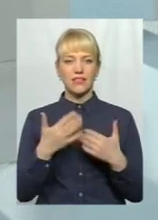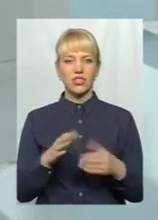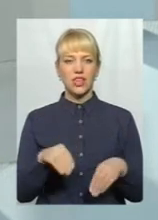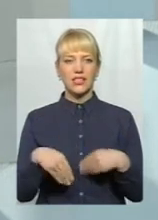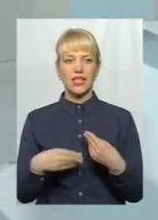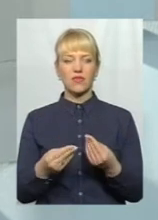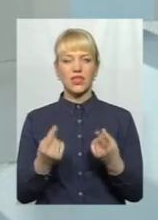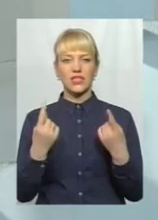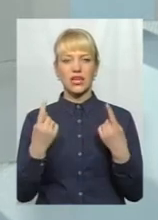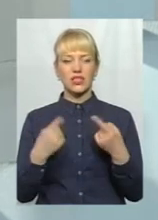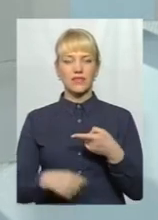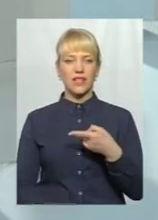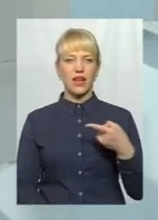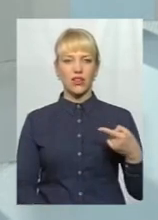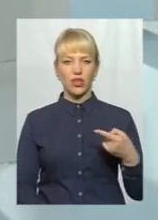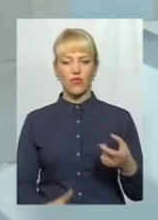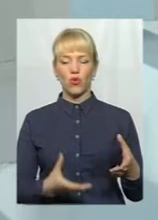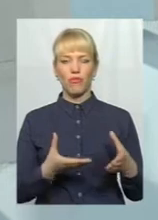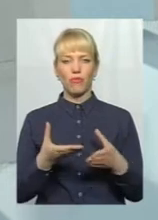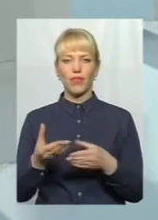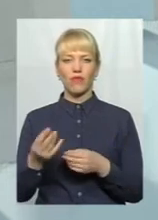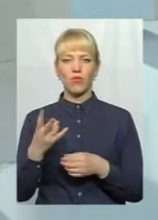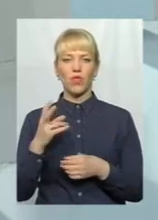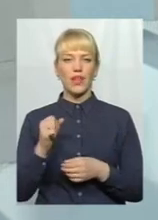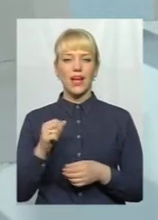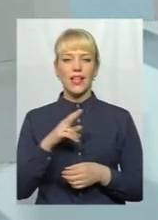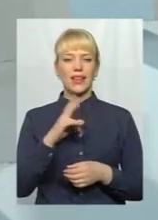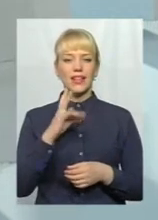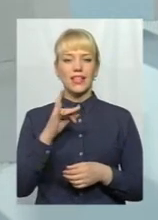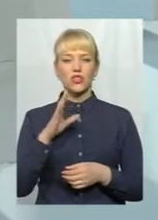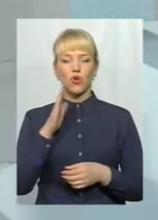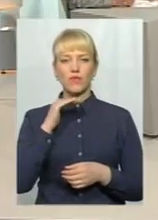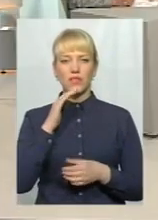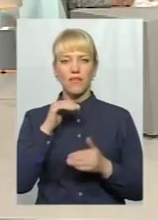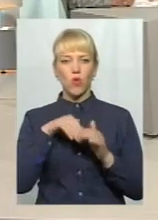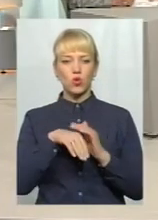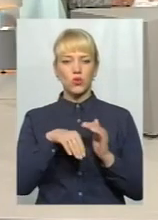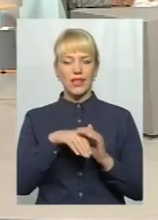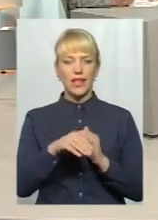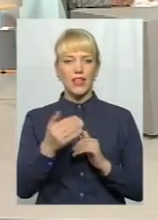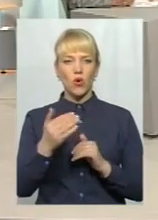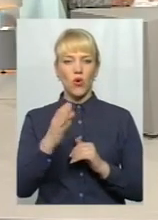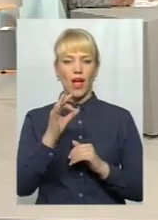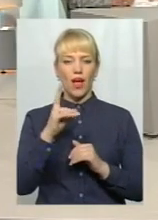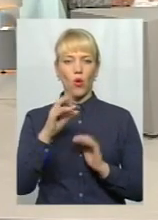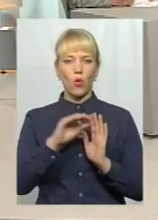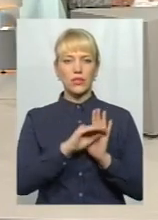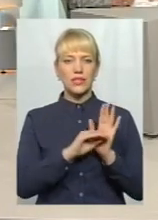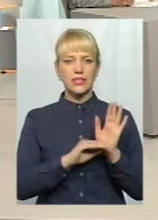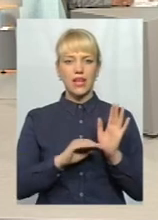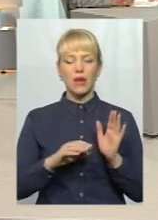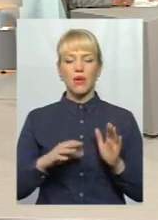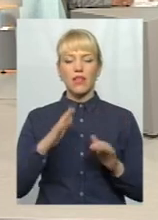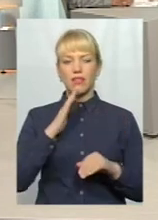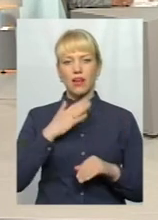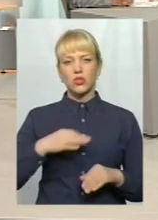значно негативного впливу на Дністровське водосховище, на його екосистему в межах нашої області вже на